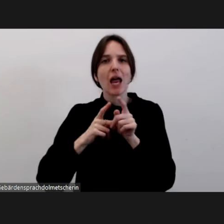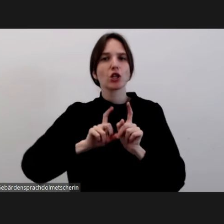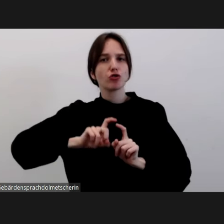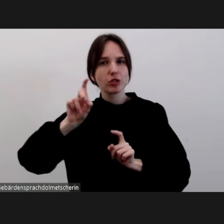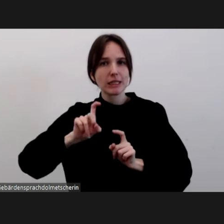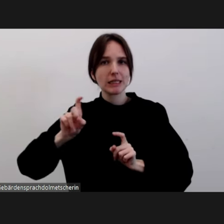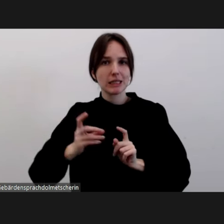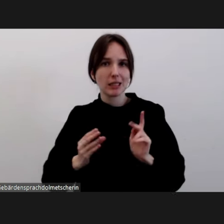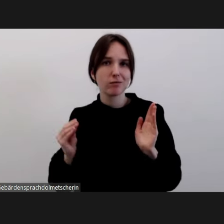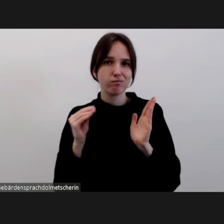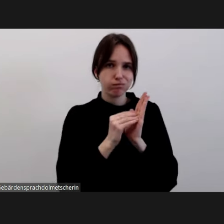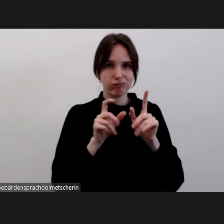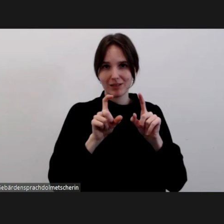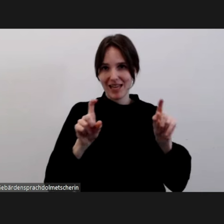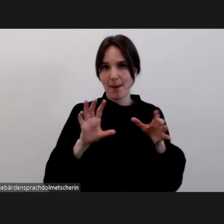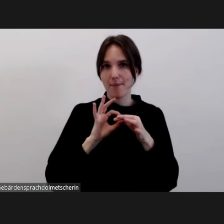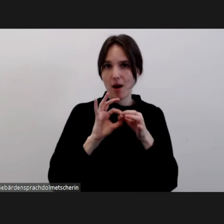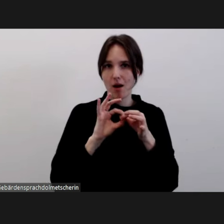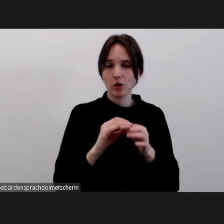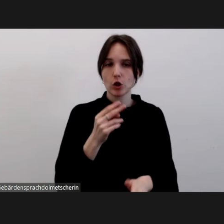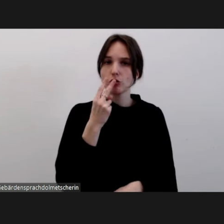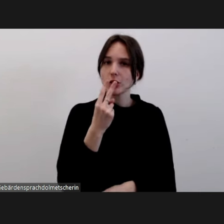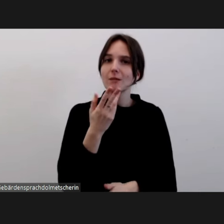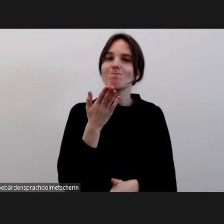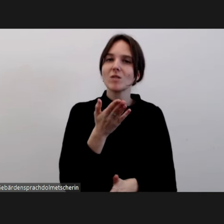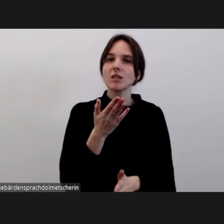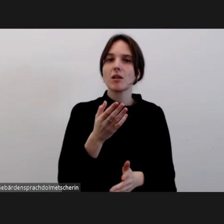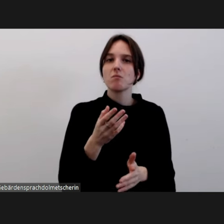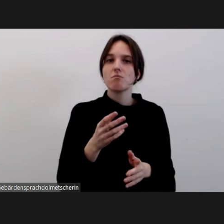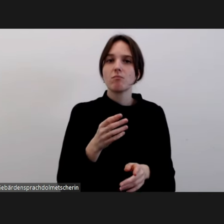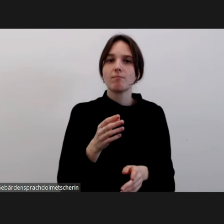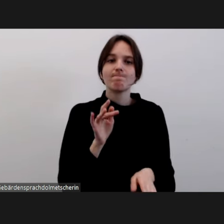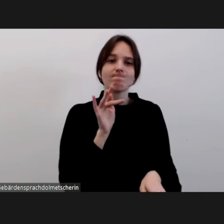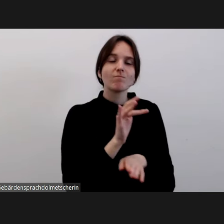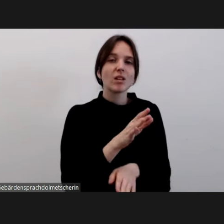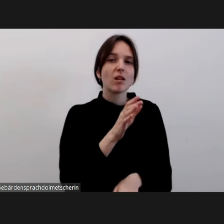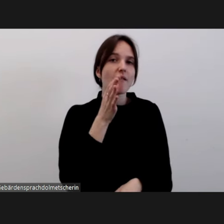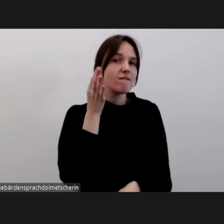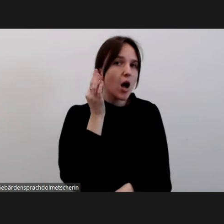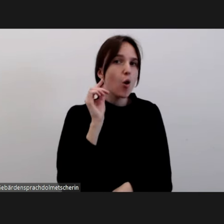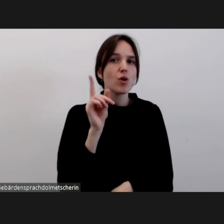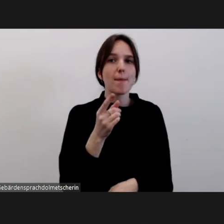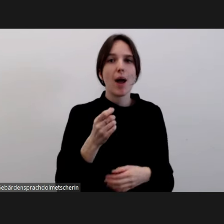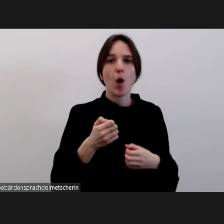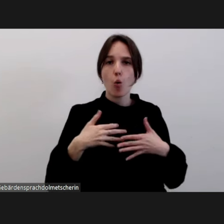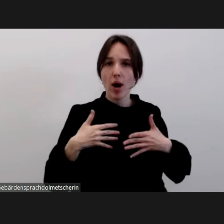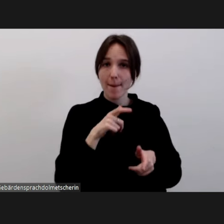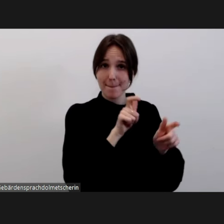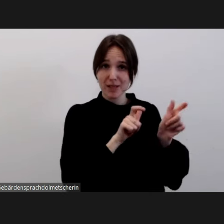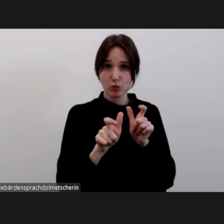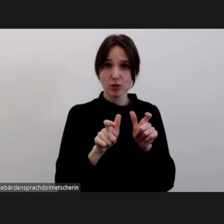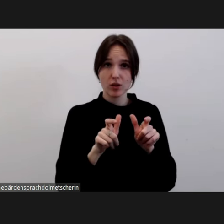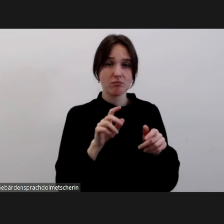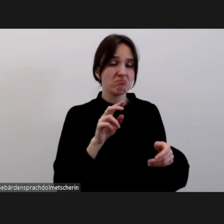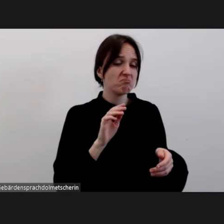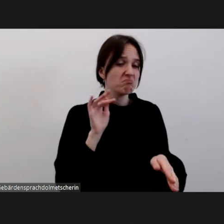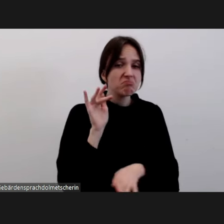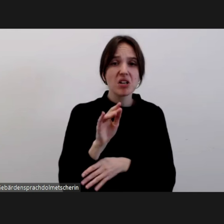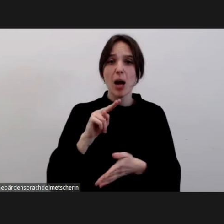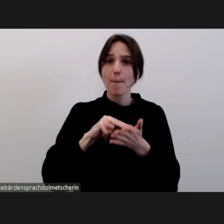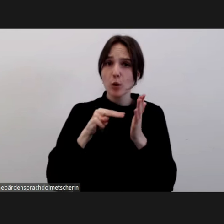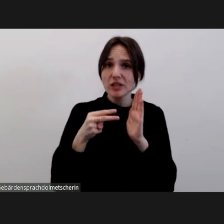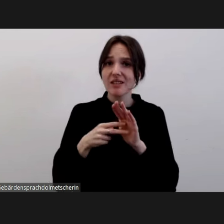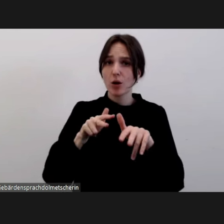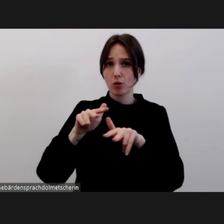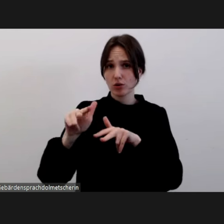das Ausmaß und die Qualität menschenfeindlicher Angriffe gegen Frauen und queere Personen, gegen Organisationen, PolitikerInnen sowie